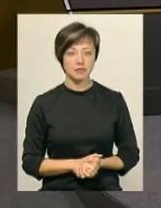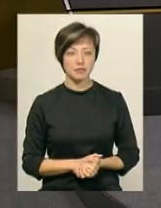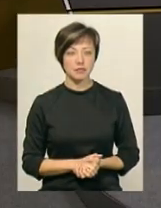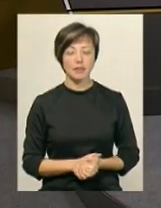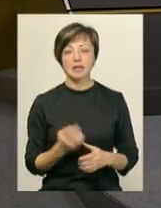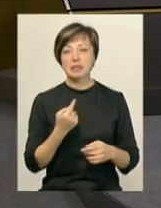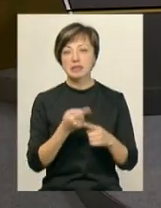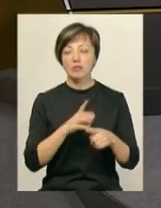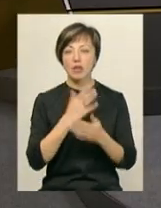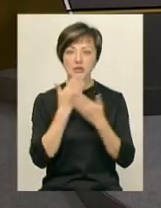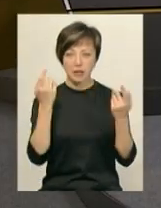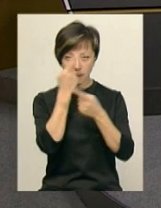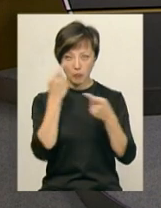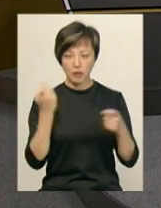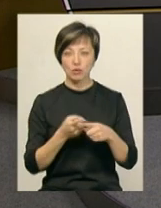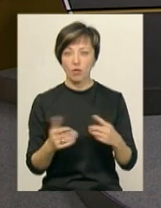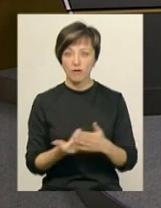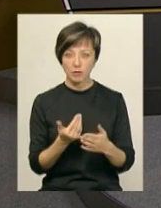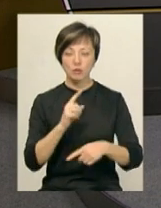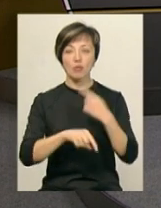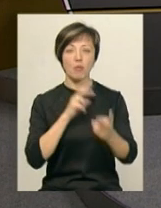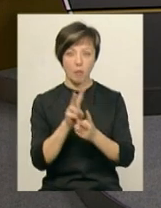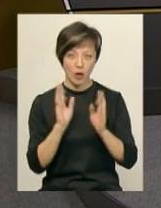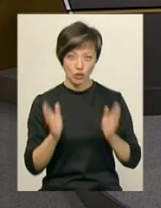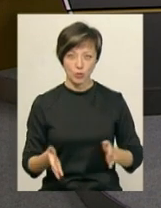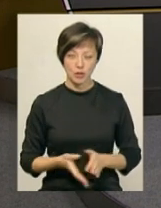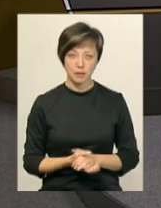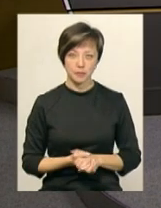Це була остання інформація цього випуску. Побачимось!